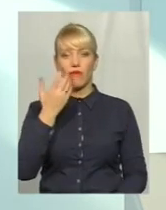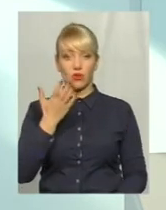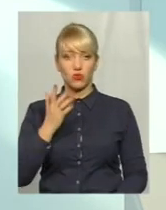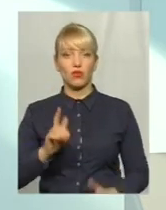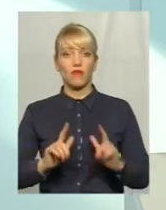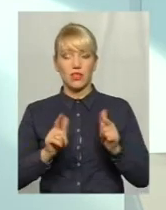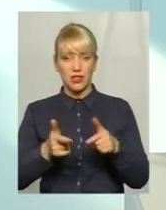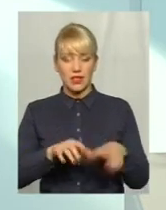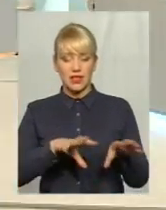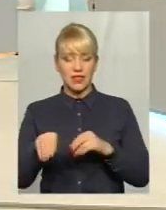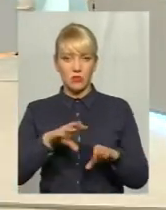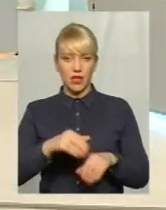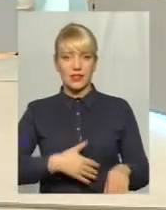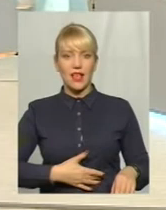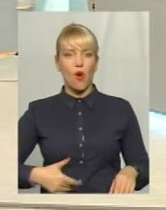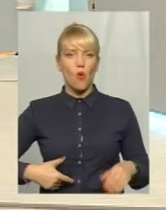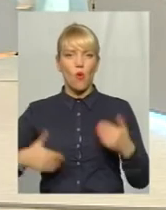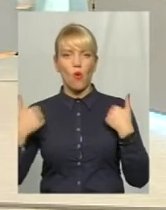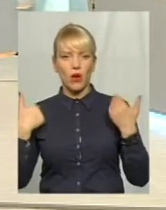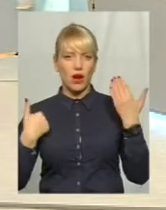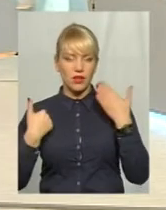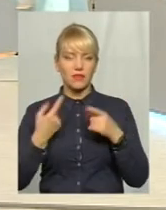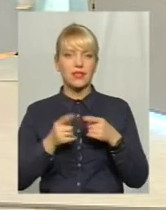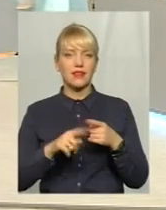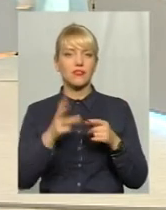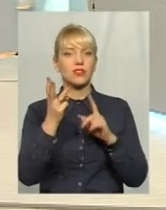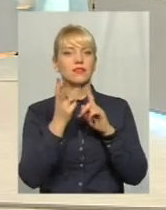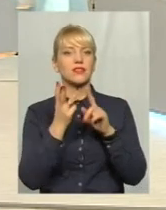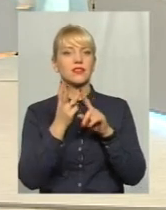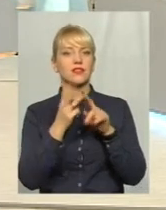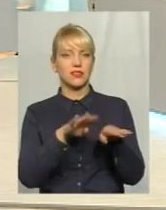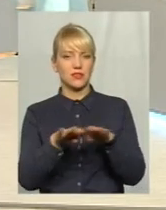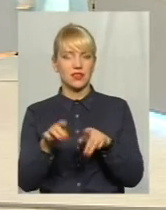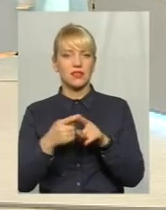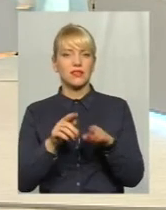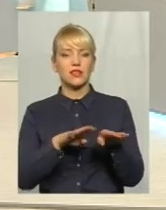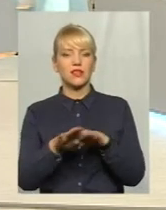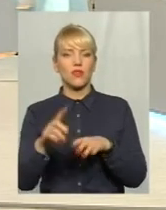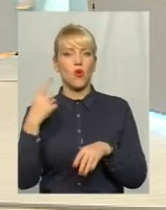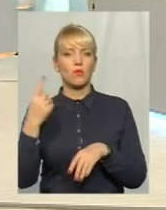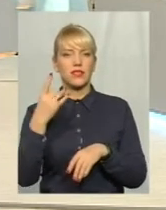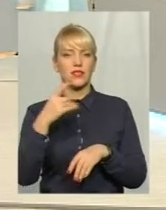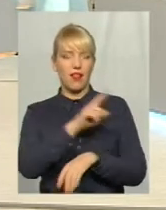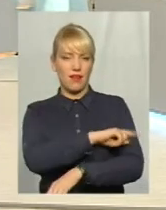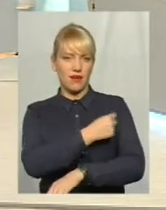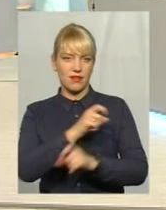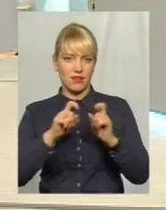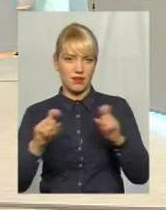трансплантацію органів, то оце якраз третинний рівень, і це все-таки рівень обласної лікарні. Обласна лікарня в нас